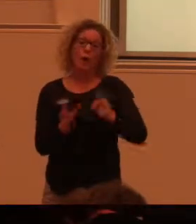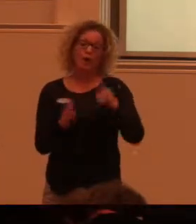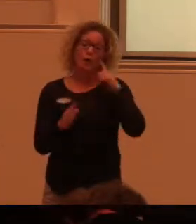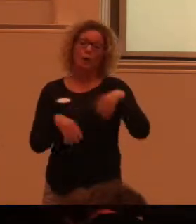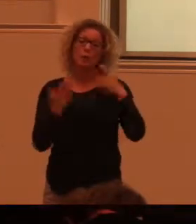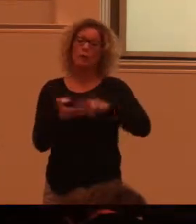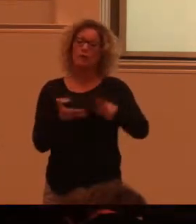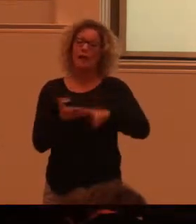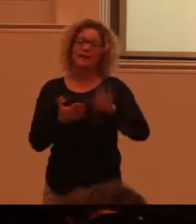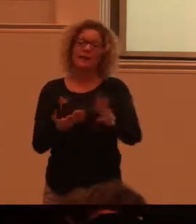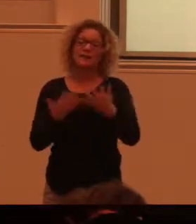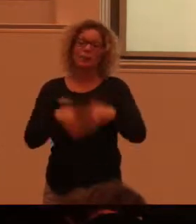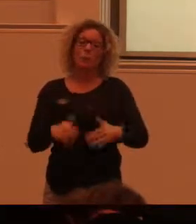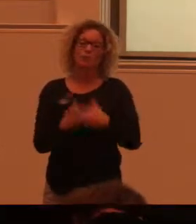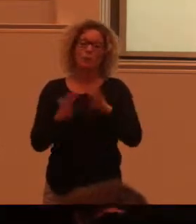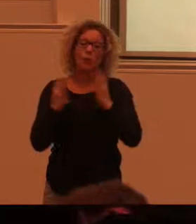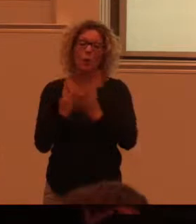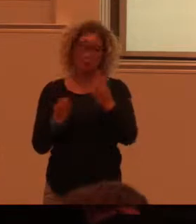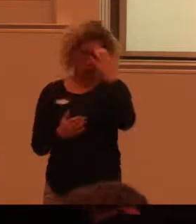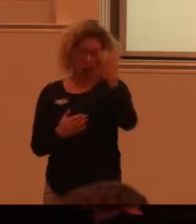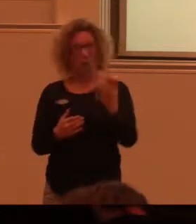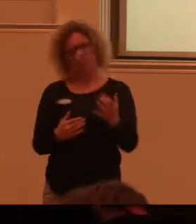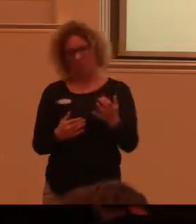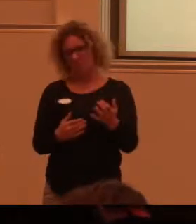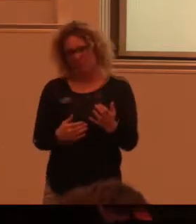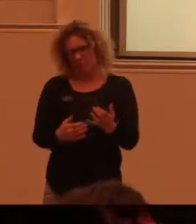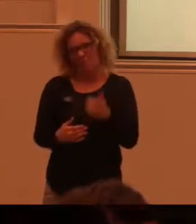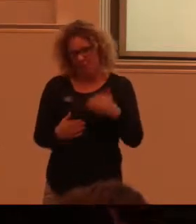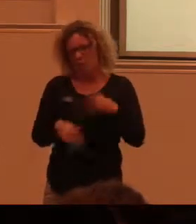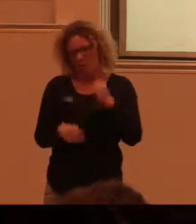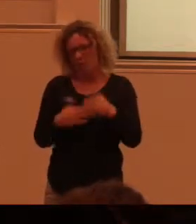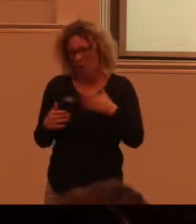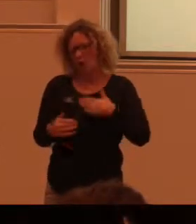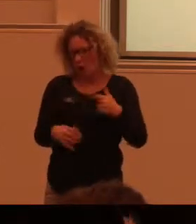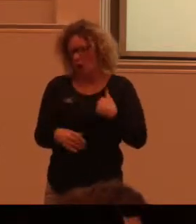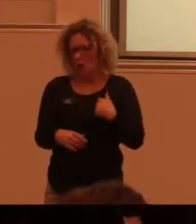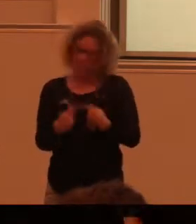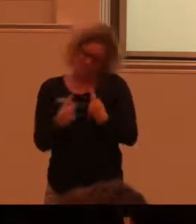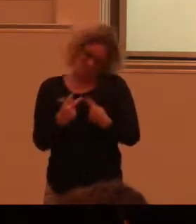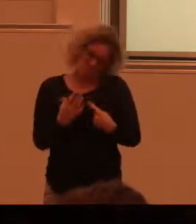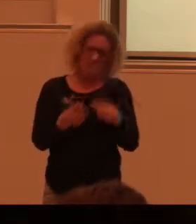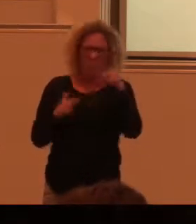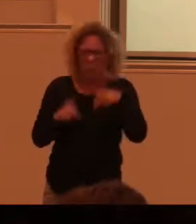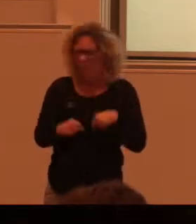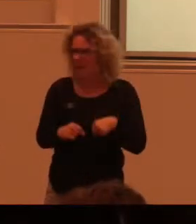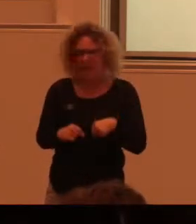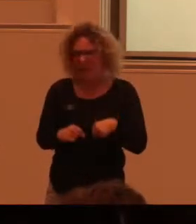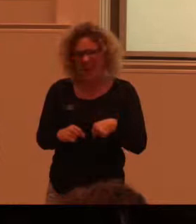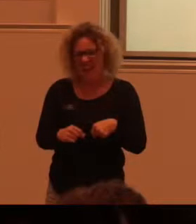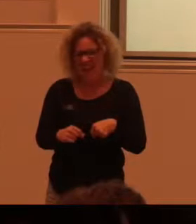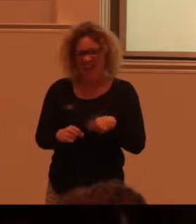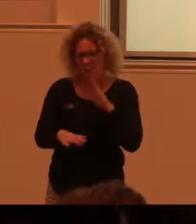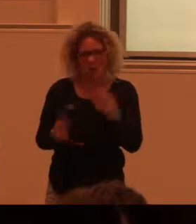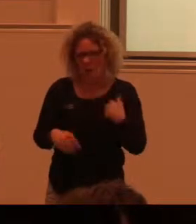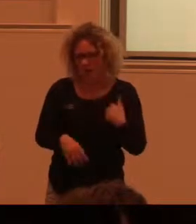kulturförvaltningens funktionshinderråd i Stockholm. Så att det blir lite att pula med. Så att sova det är väl inte så mycket.